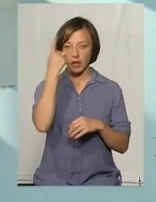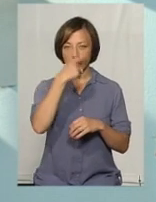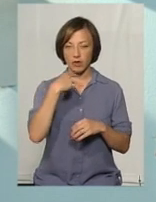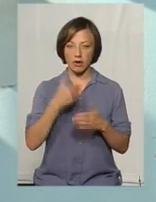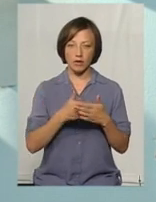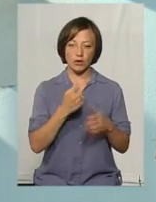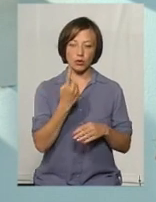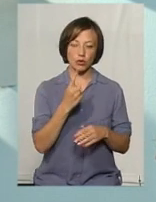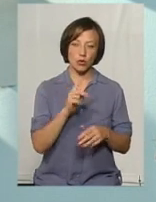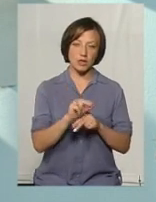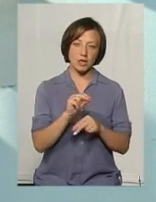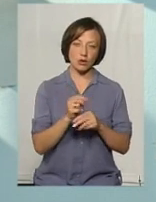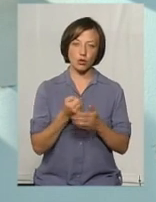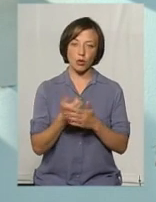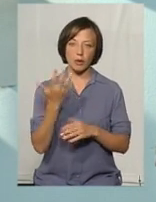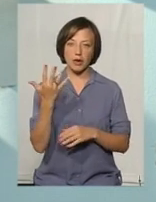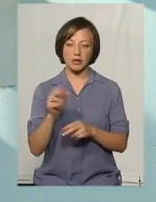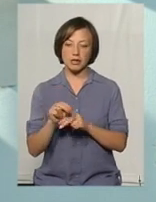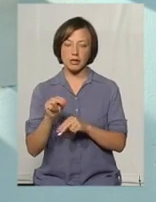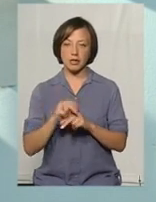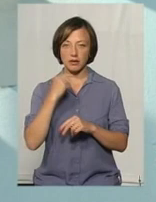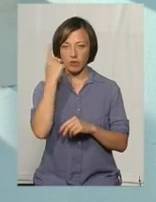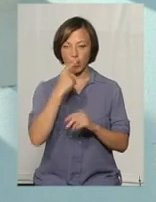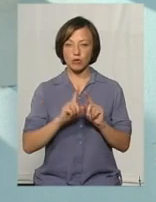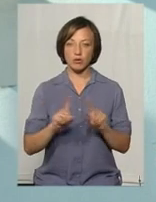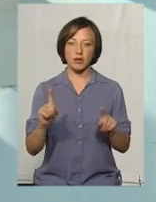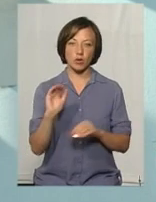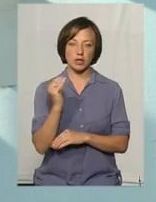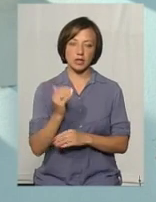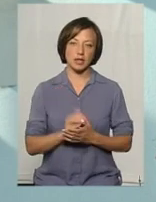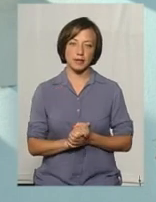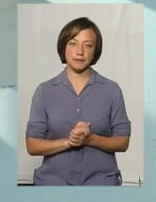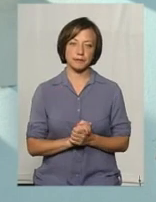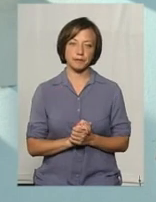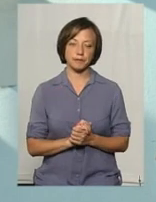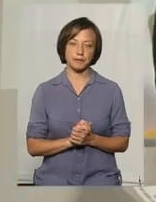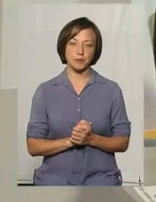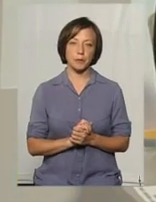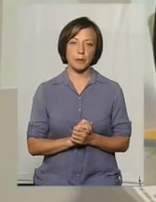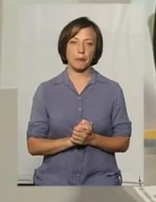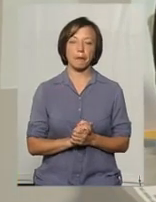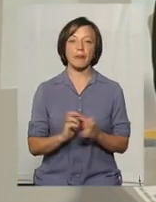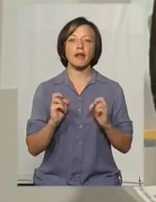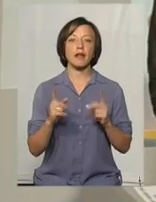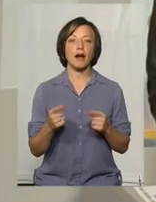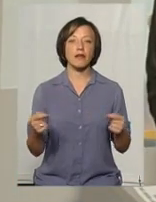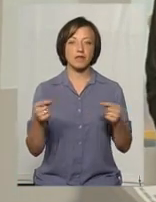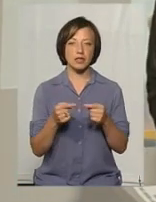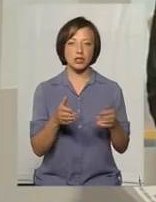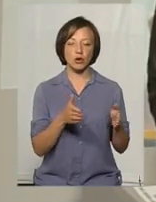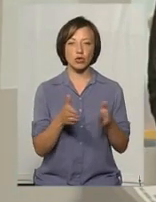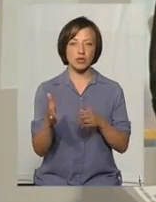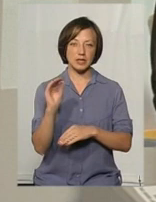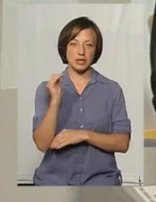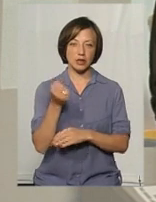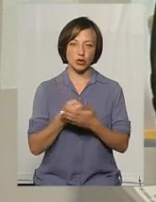від одного заняття до п'яти. Все залежить від індивідуальних особливостей дитини. Але все ж таки, як визначити готовність дитини до